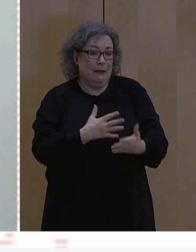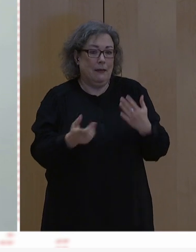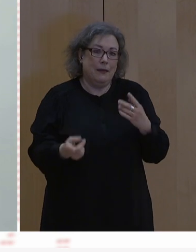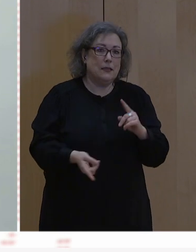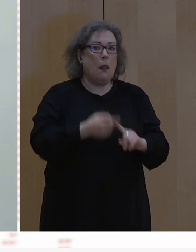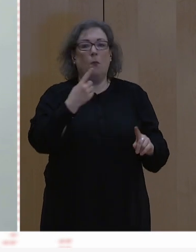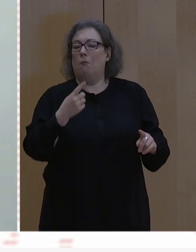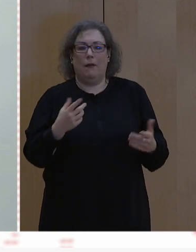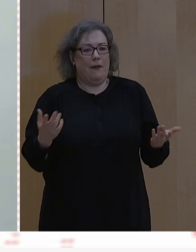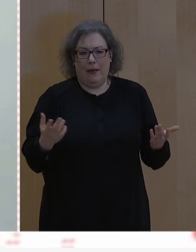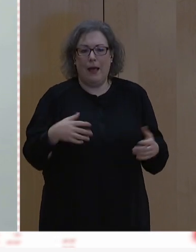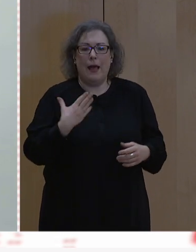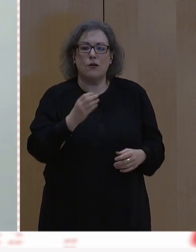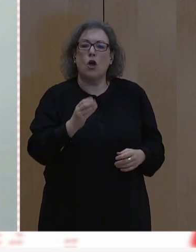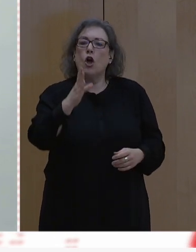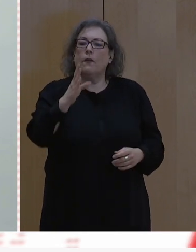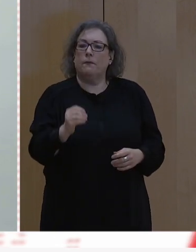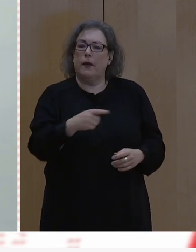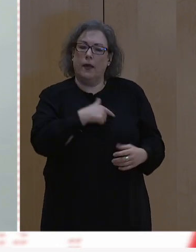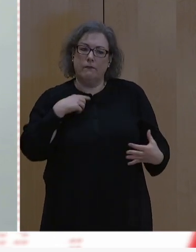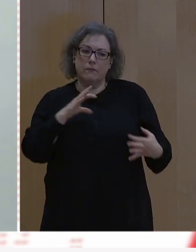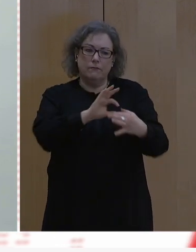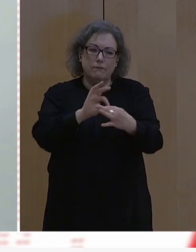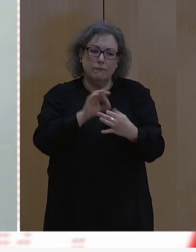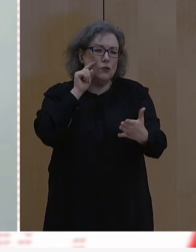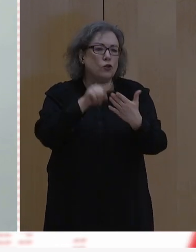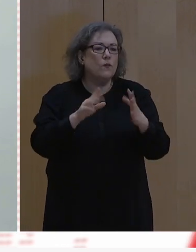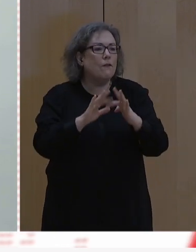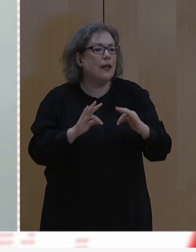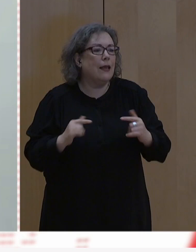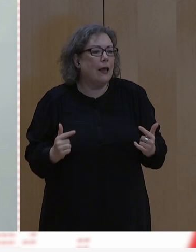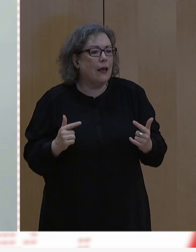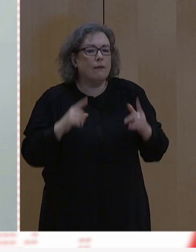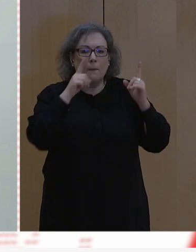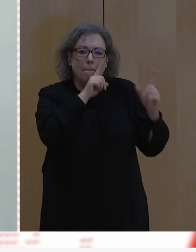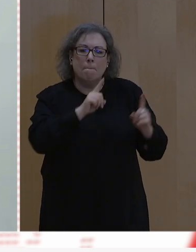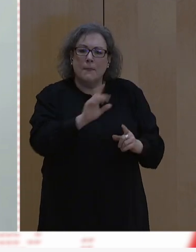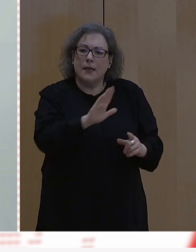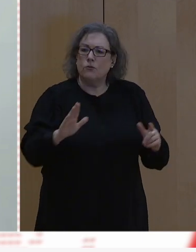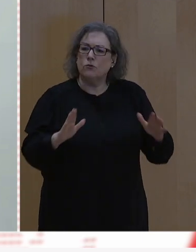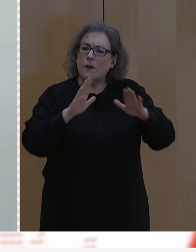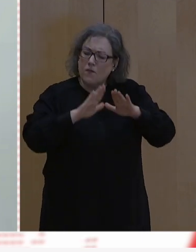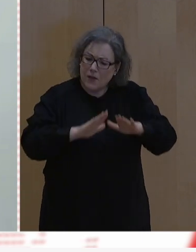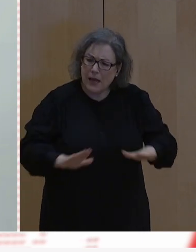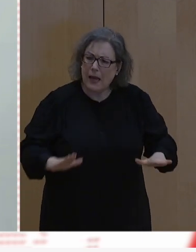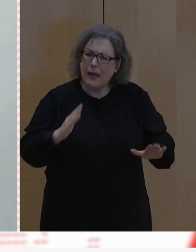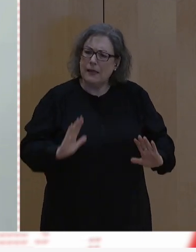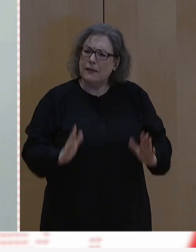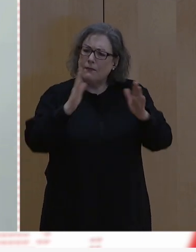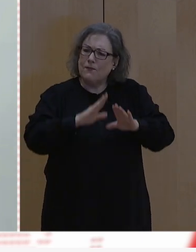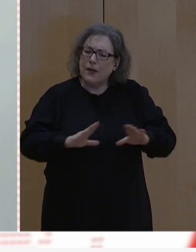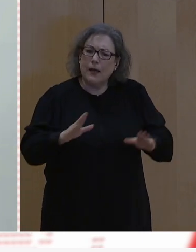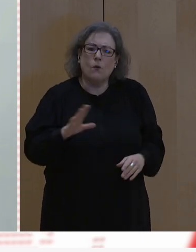Det är ödet. Vi står enade för frihet, för människors fredliga liv och alla